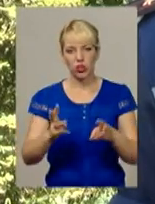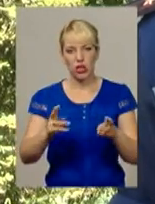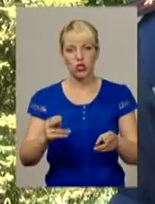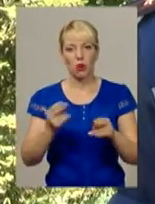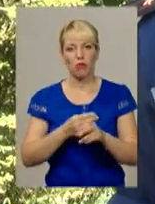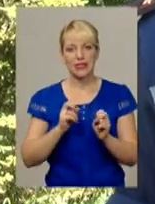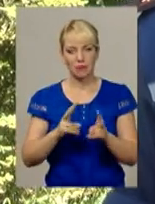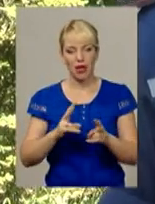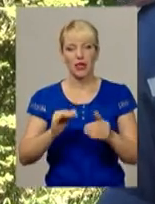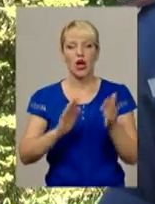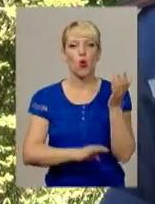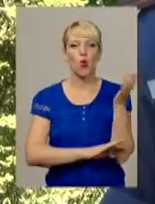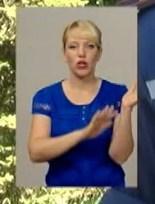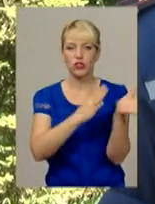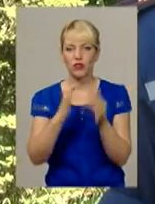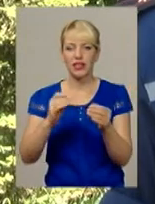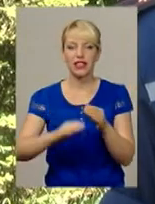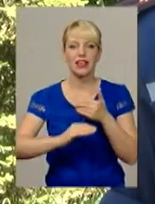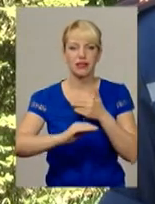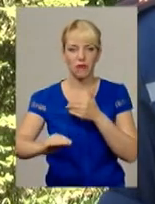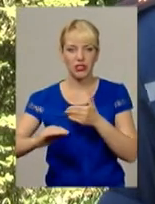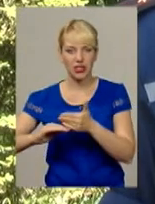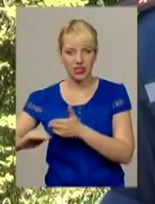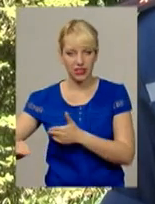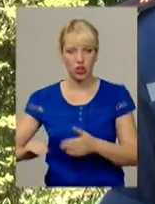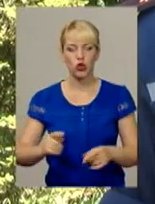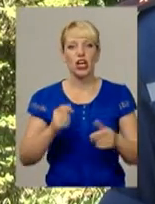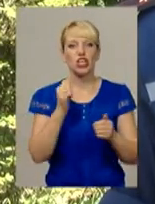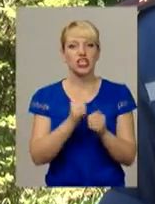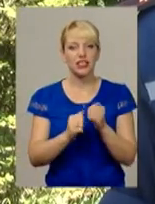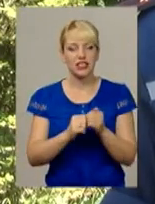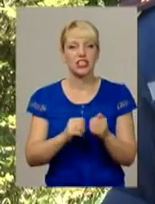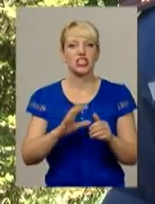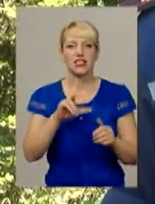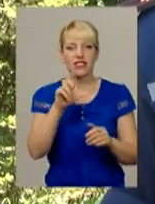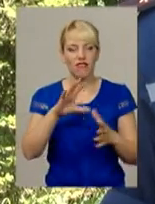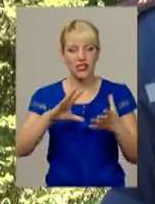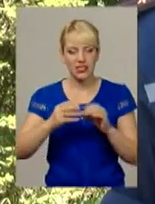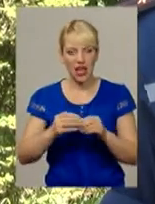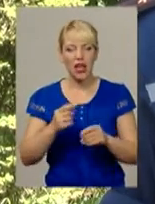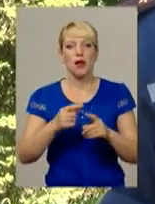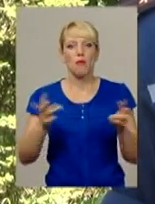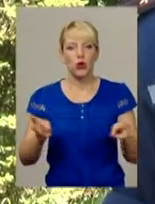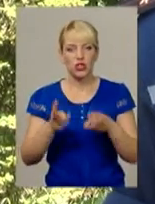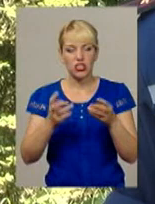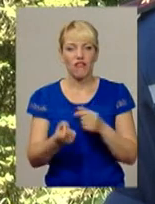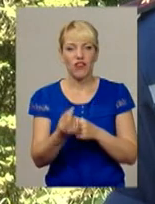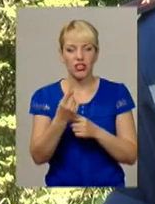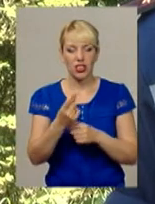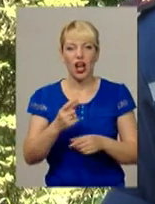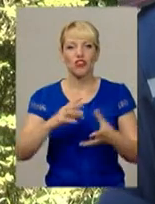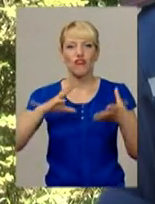на відкритих територіях. Адже частіше за все пожежі у природних екосистемах виникають в результаті людської недбалості та